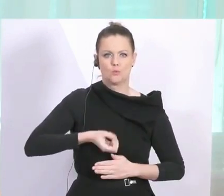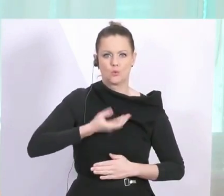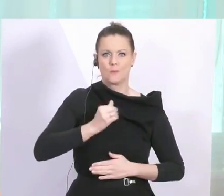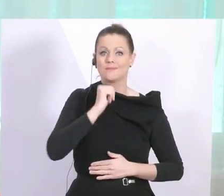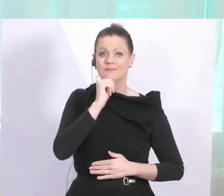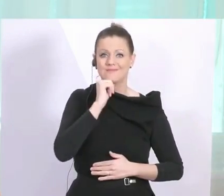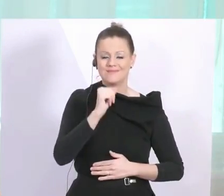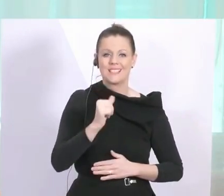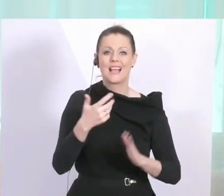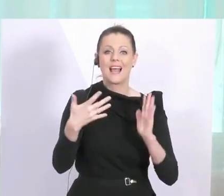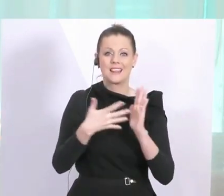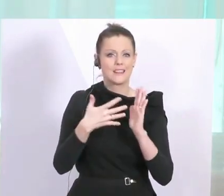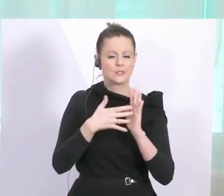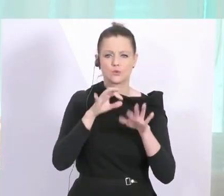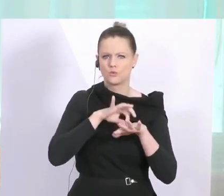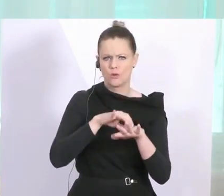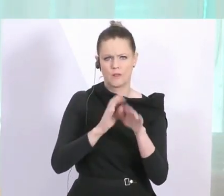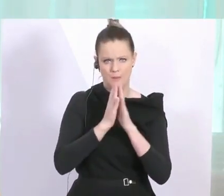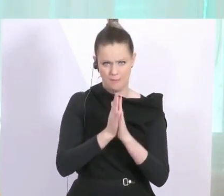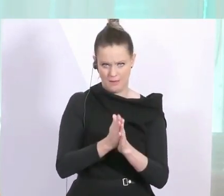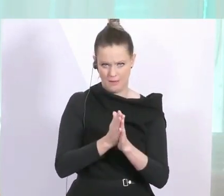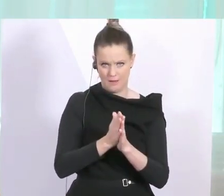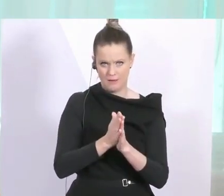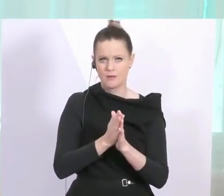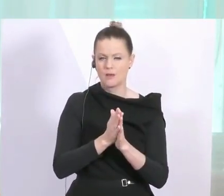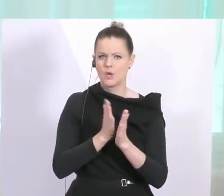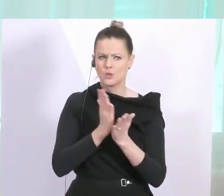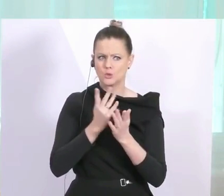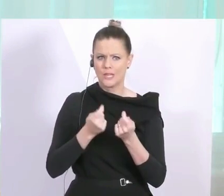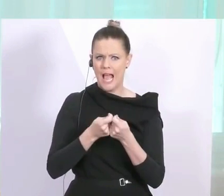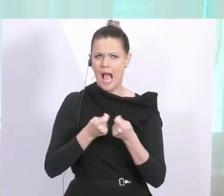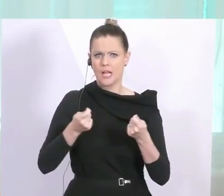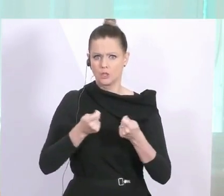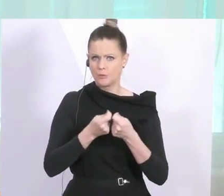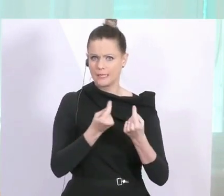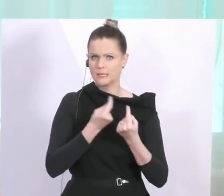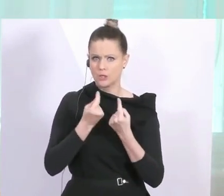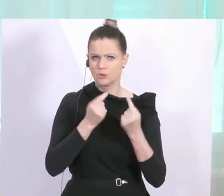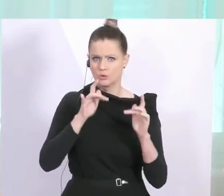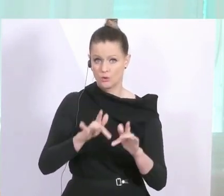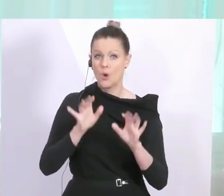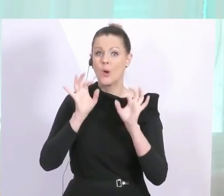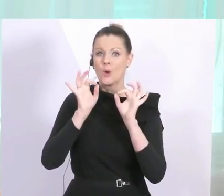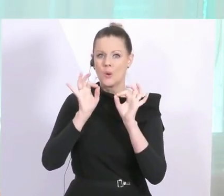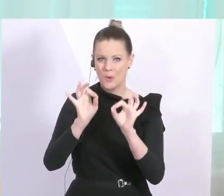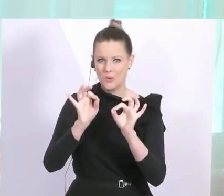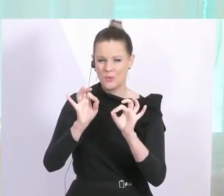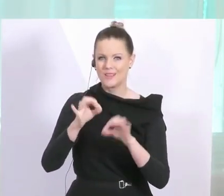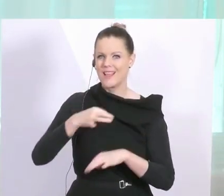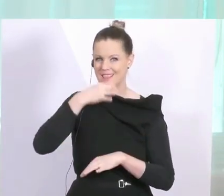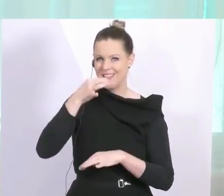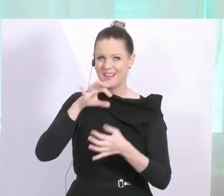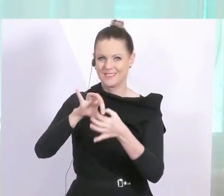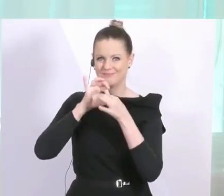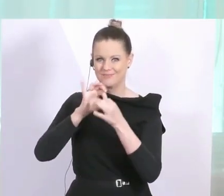bitte keine Testung. Wir haben da durchaus eine angespannte Situation. Und die gute Nachricht bei den Antikörpertests,